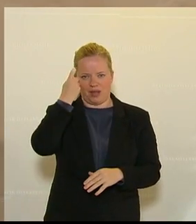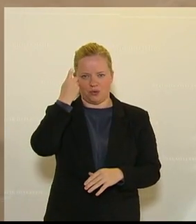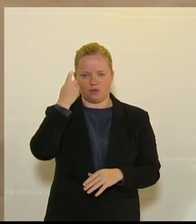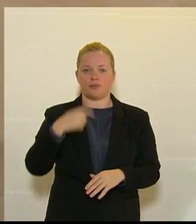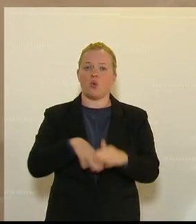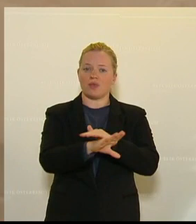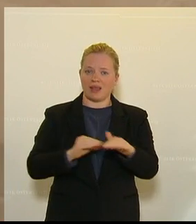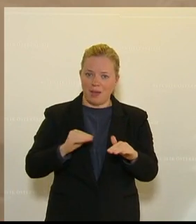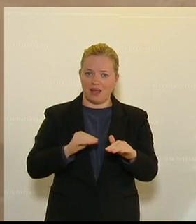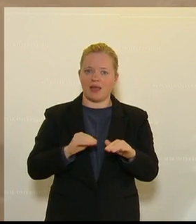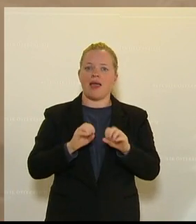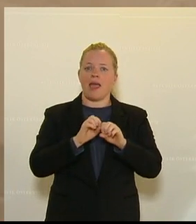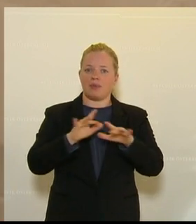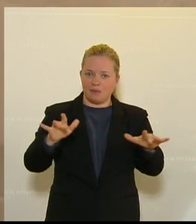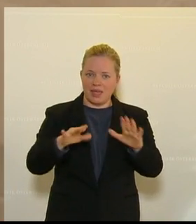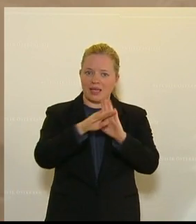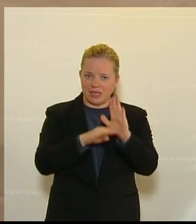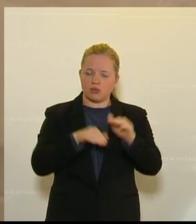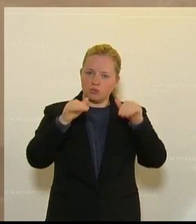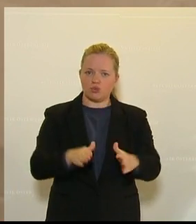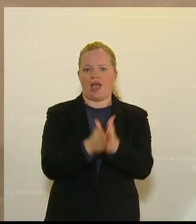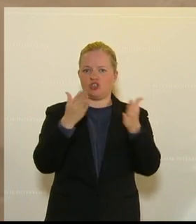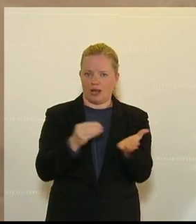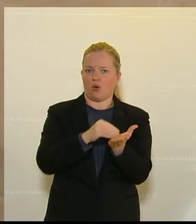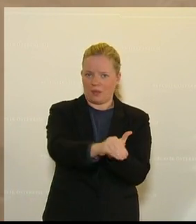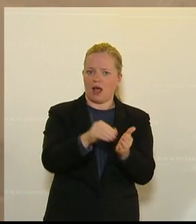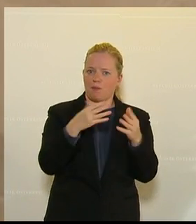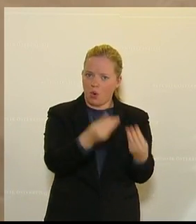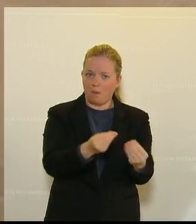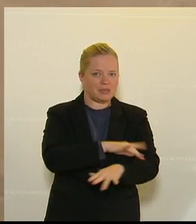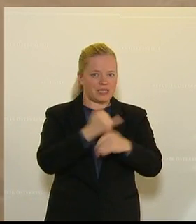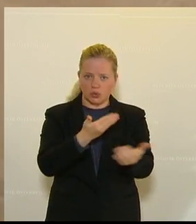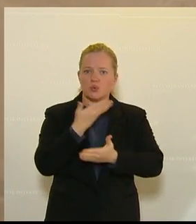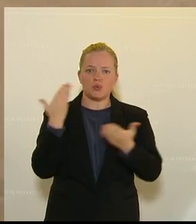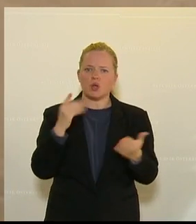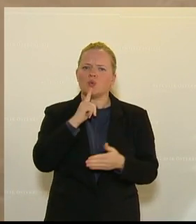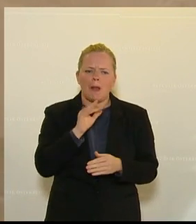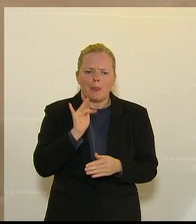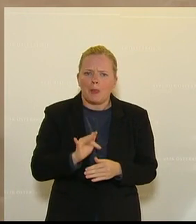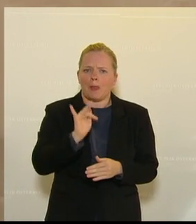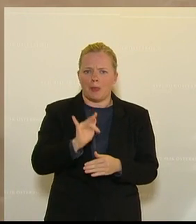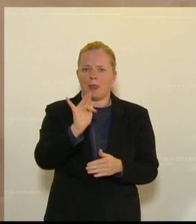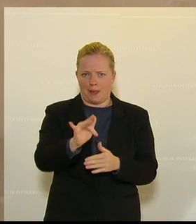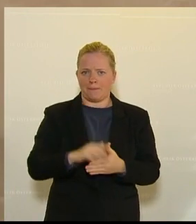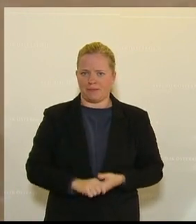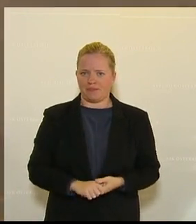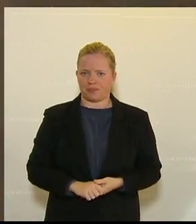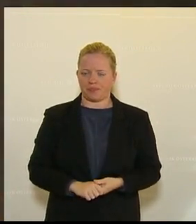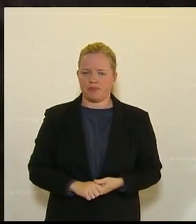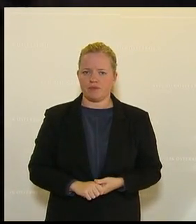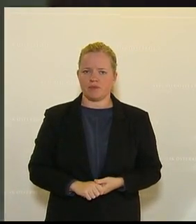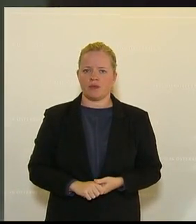Epidemiegesetz zu entschädigen. Passiert nicht. Bis jetzt nur ansatzweise passiert. Ich darf